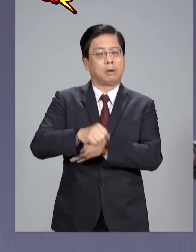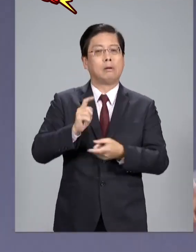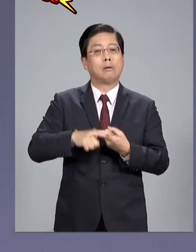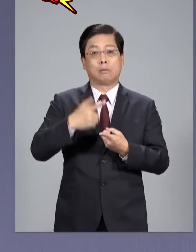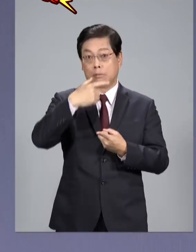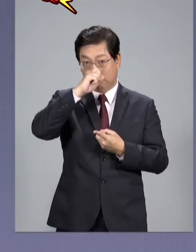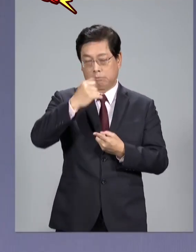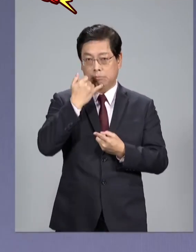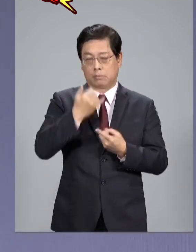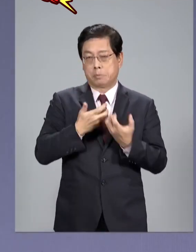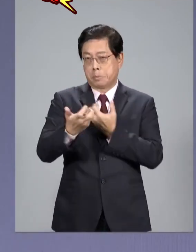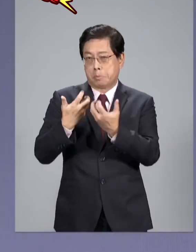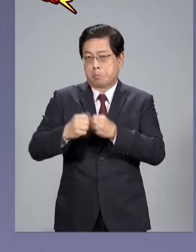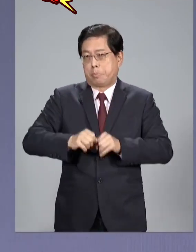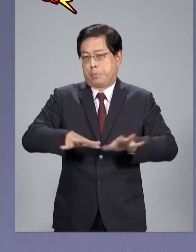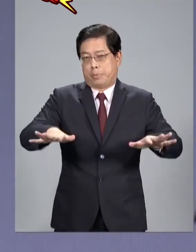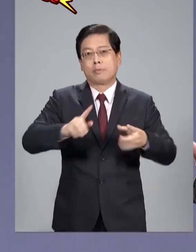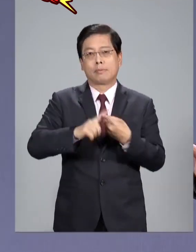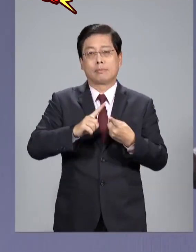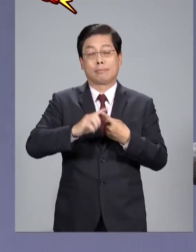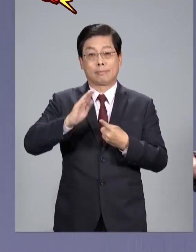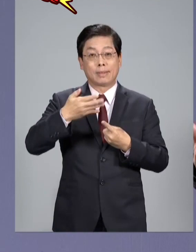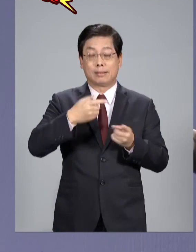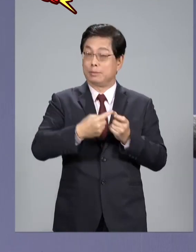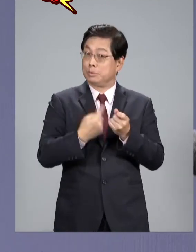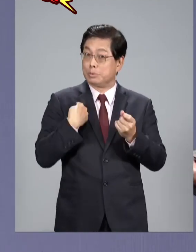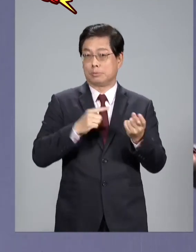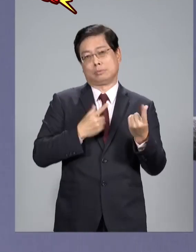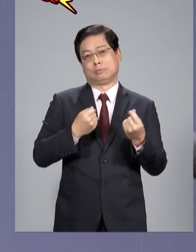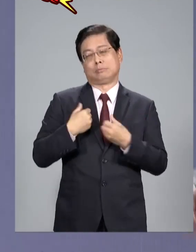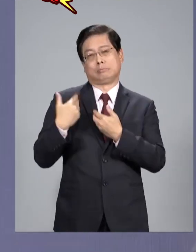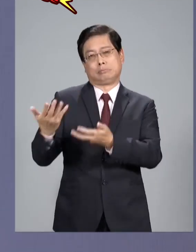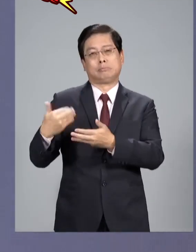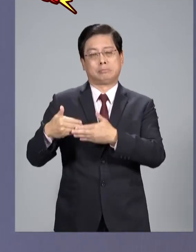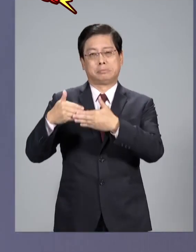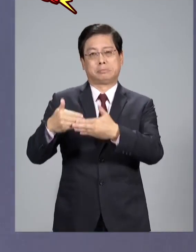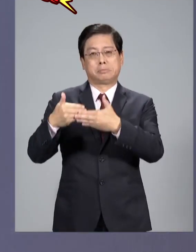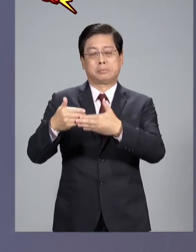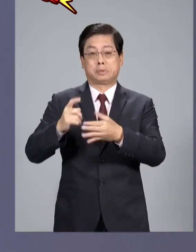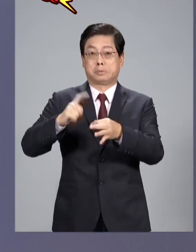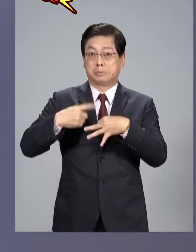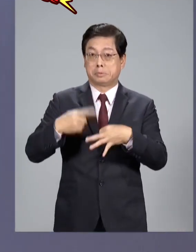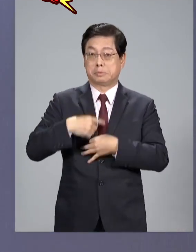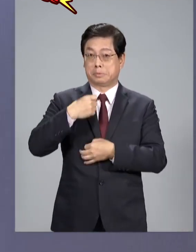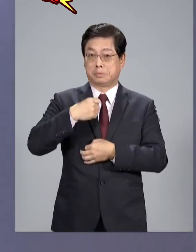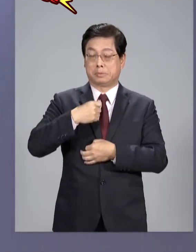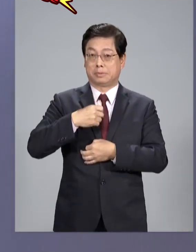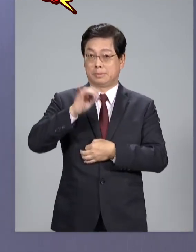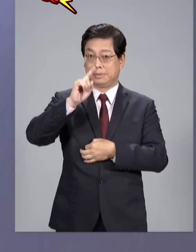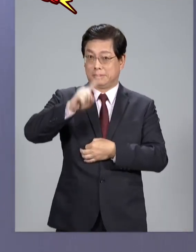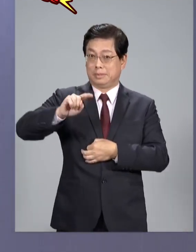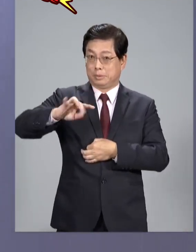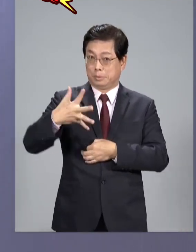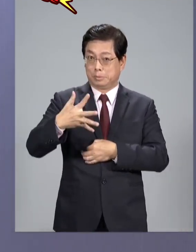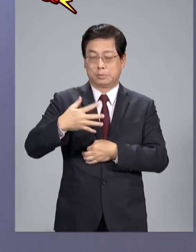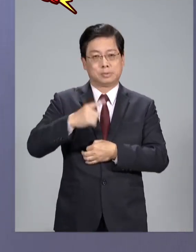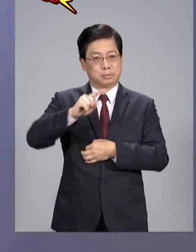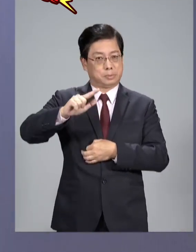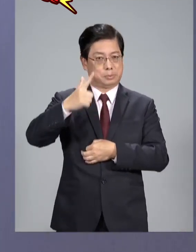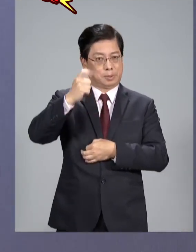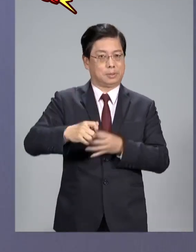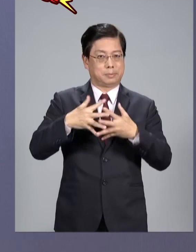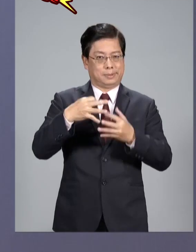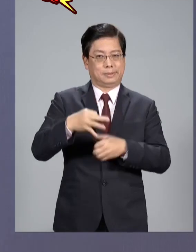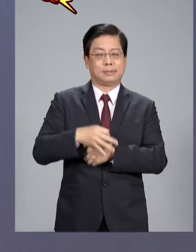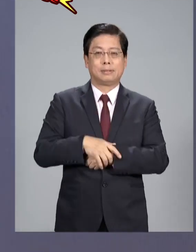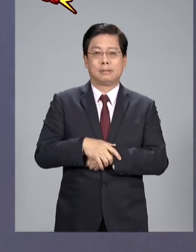最好能夠分散市場對不對但是民進黨去年還是靠大陸賺了台灣賺了大陸15001600